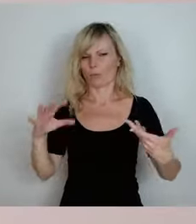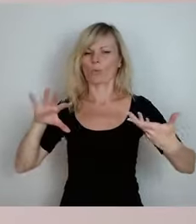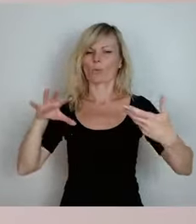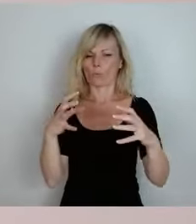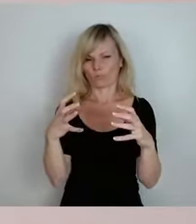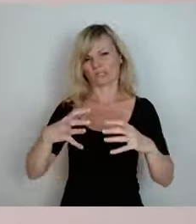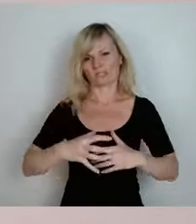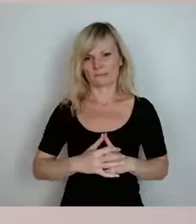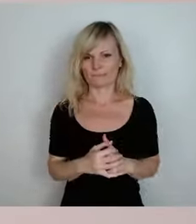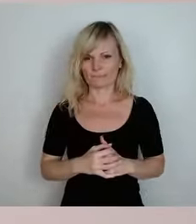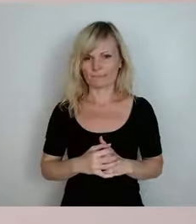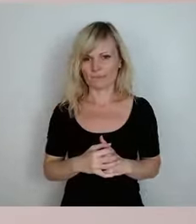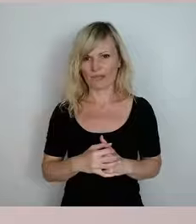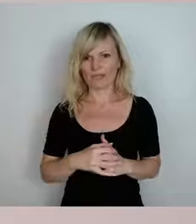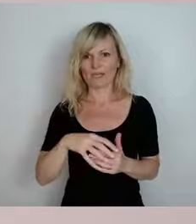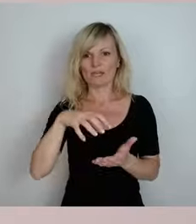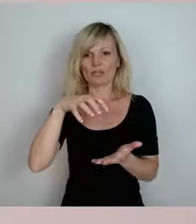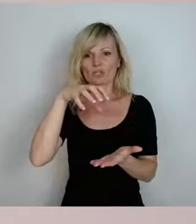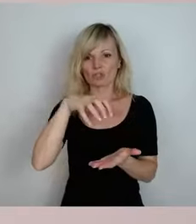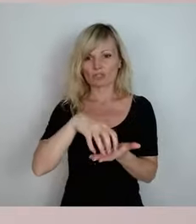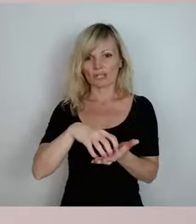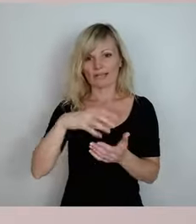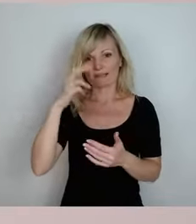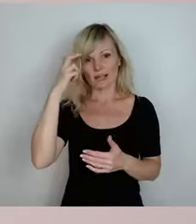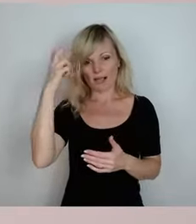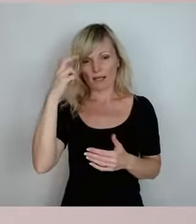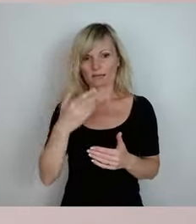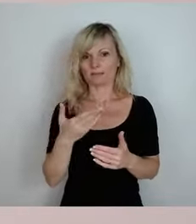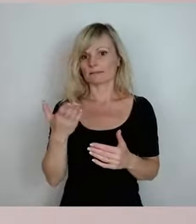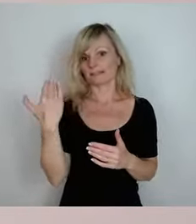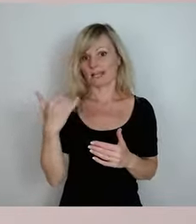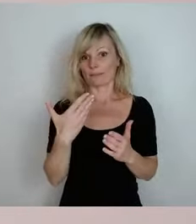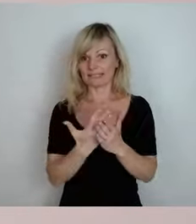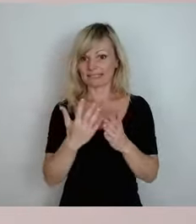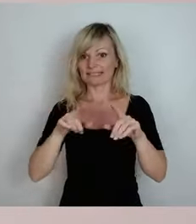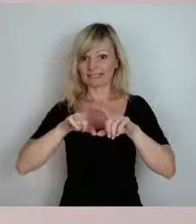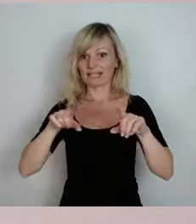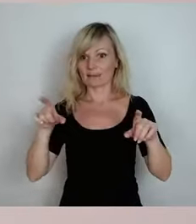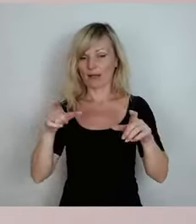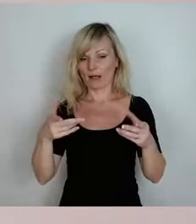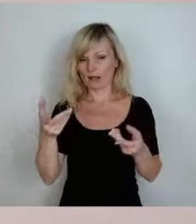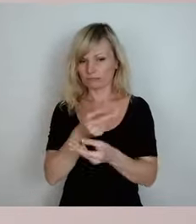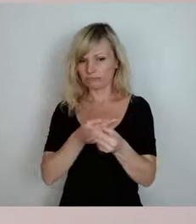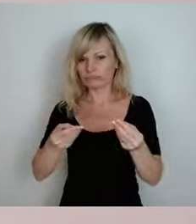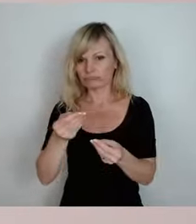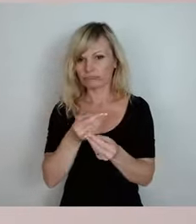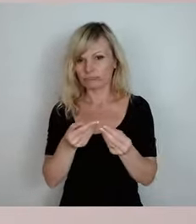Stadtrat bei den Befassungen zu diesem Thema, die ja nicht nur einmal stattgefunden haben, große Mehrheiten dafür gegeben.